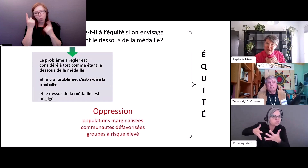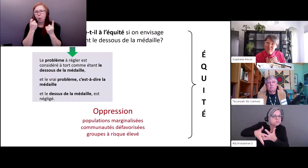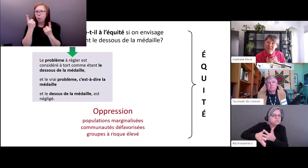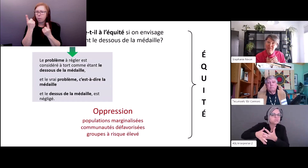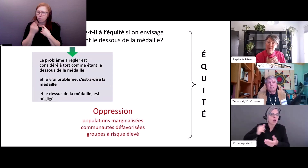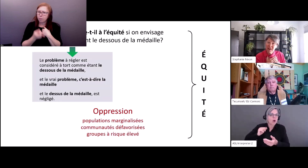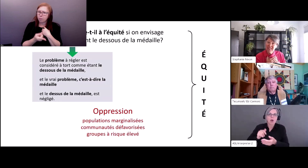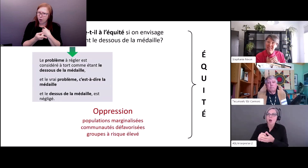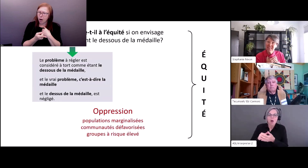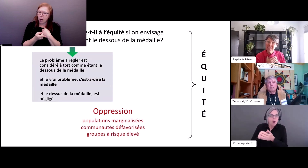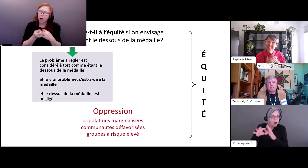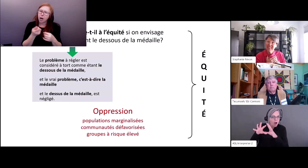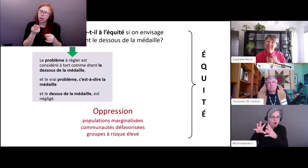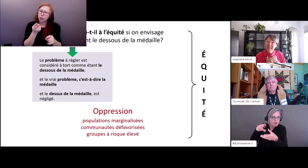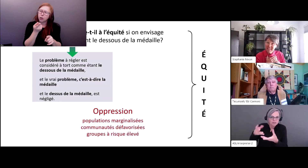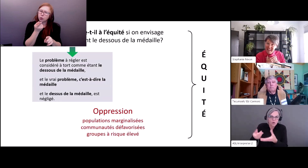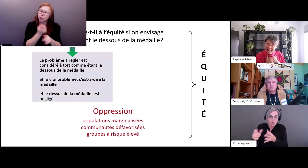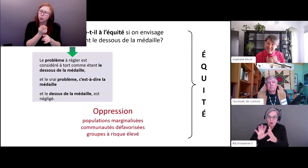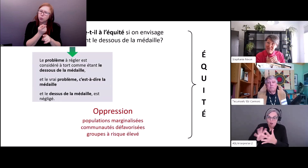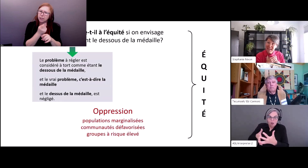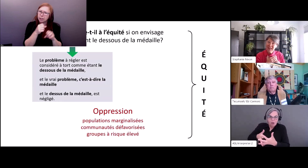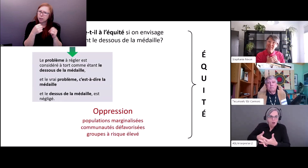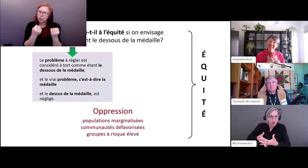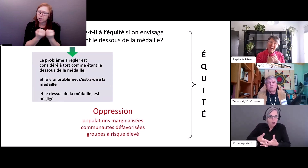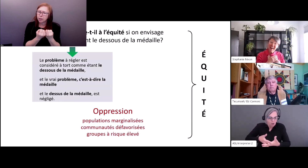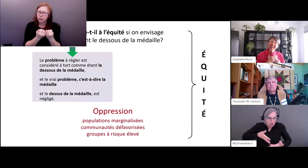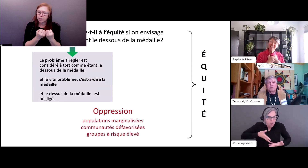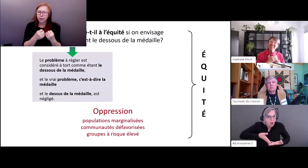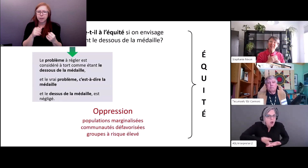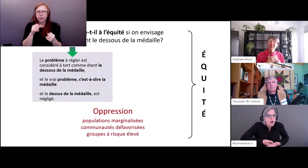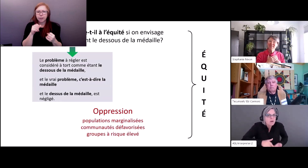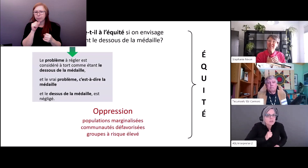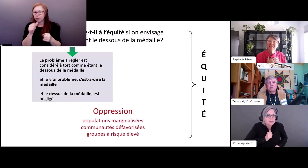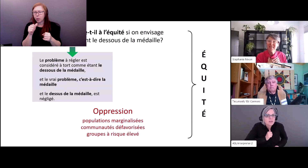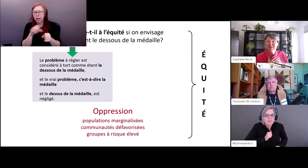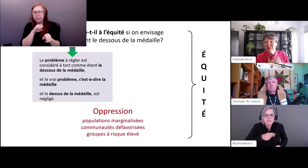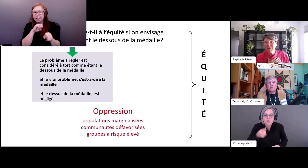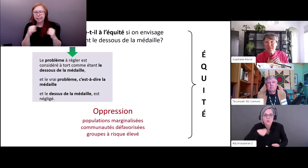nous-mêmes c'est pour ça que ce travail doit être inclus on doit